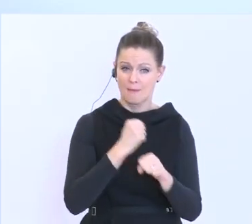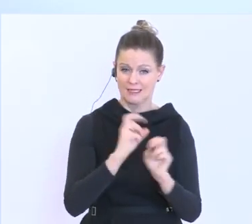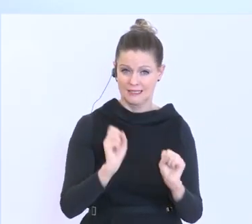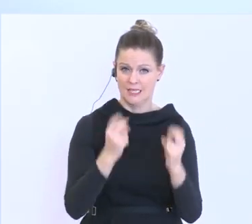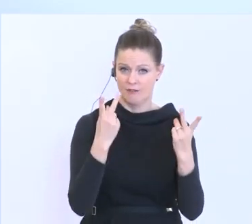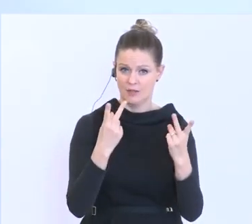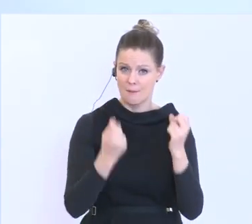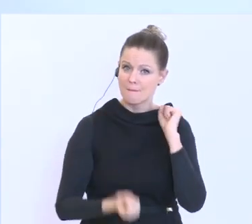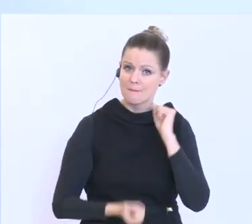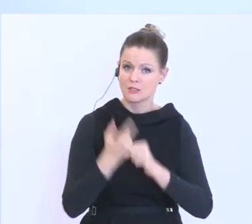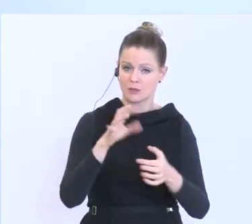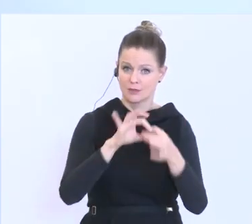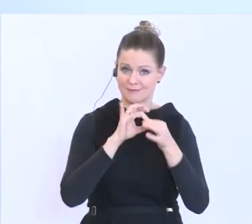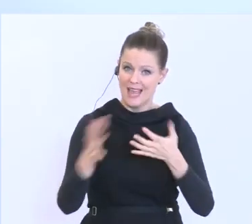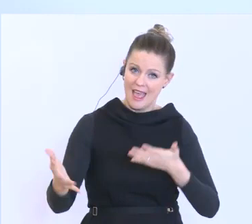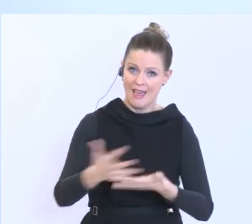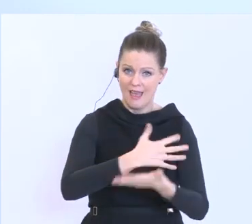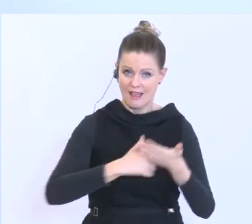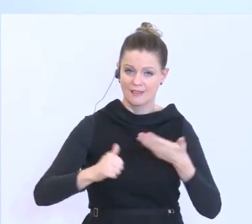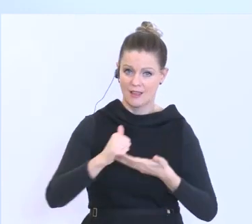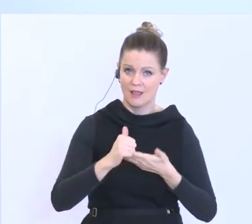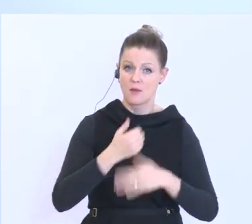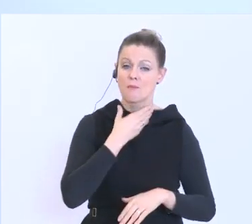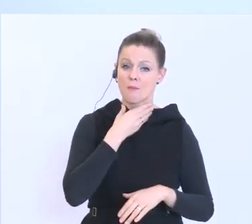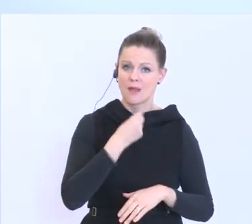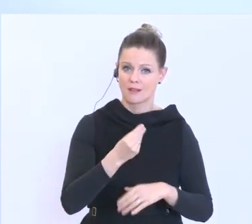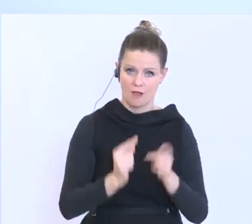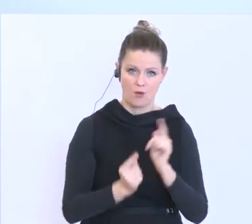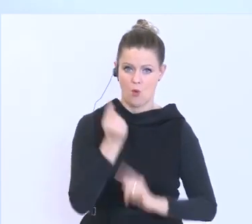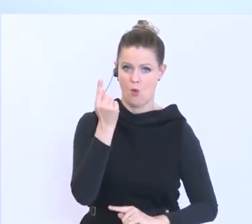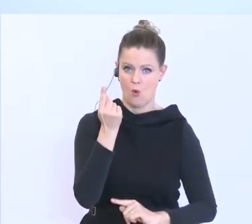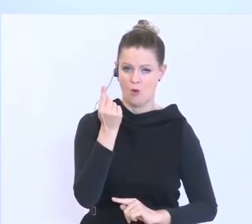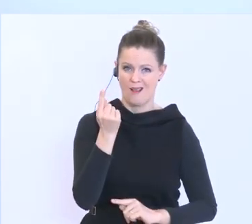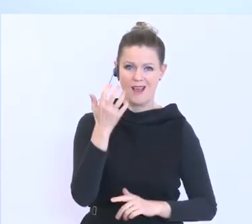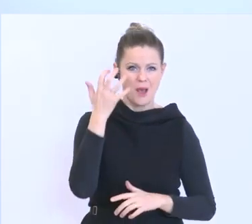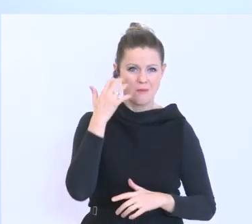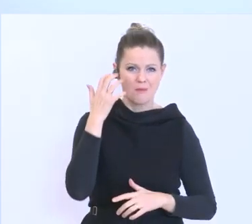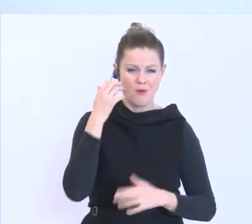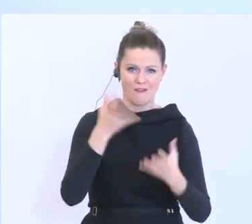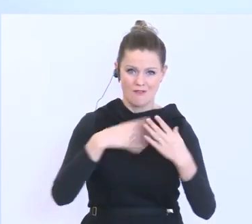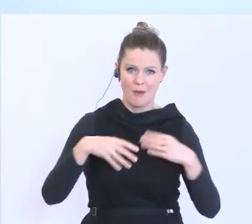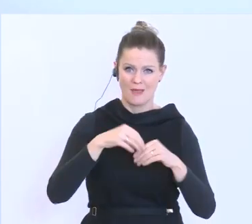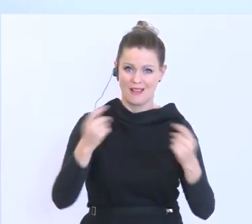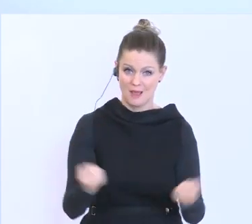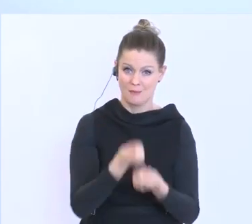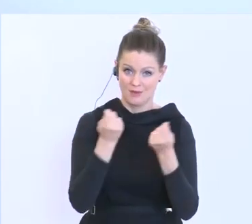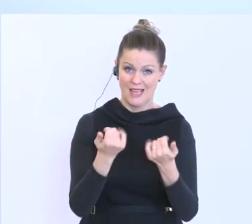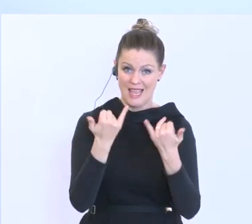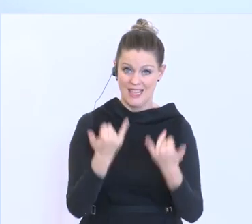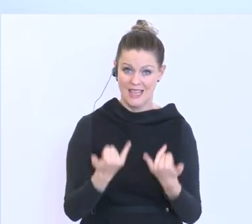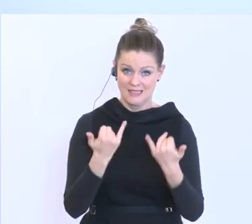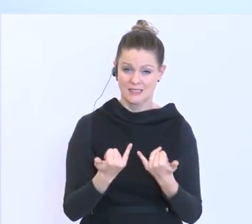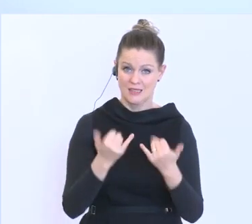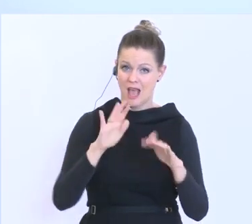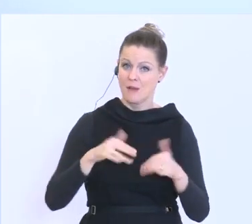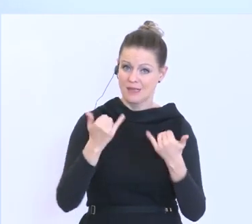Und speziell eben auch, was die Ernte betrifft, ist der Bedarf sehr hoch auf den bäuerlichen Familienbetrieben, wird jetzt Woche um Woche